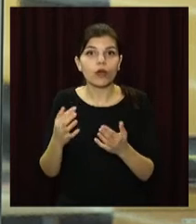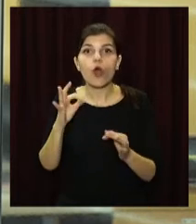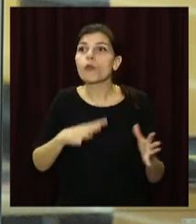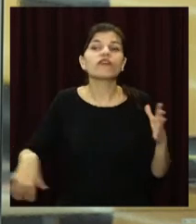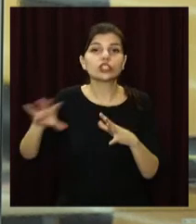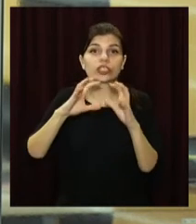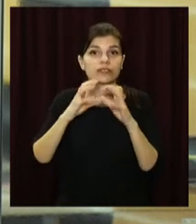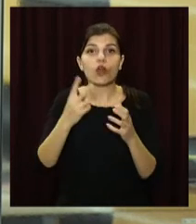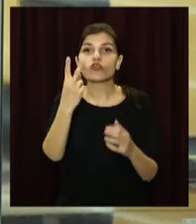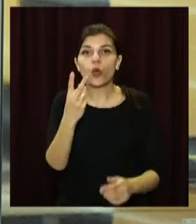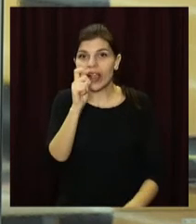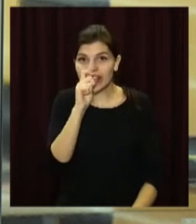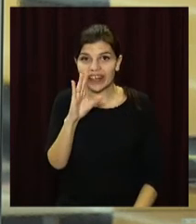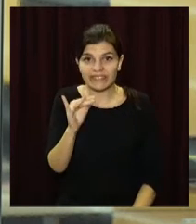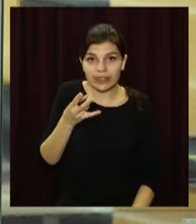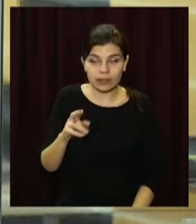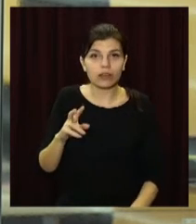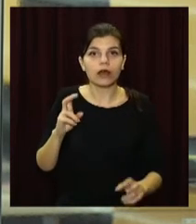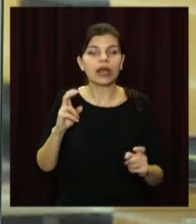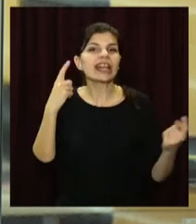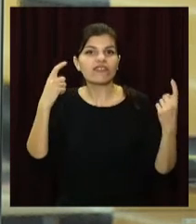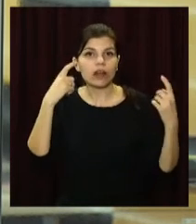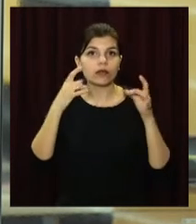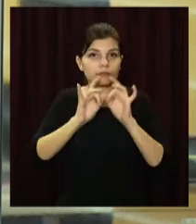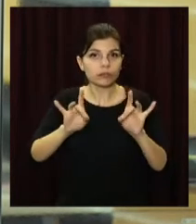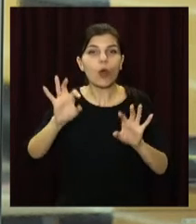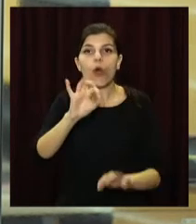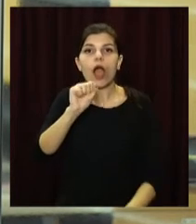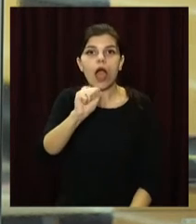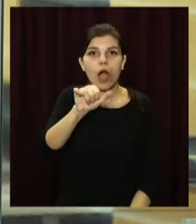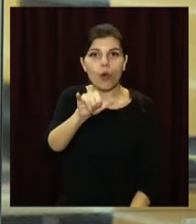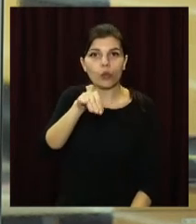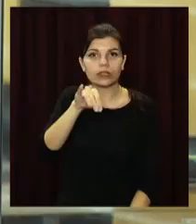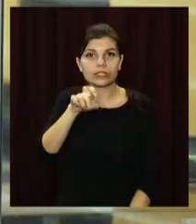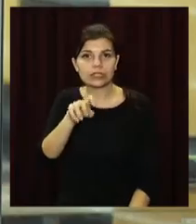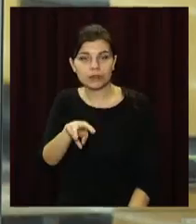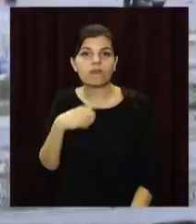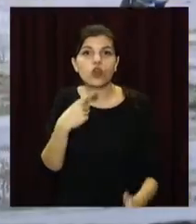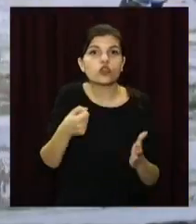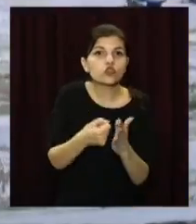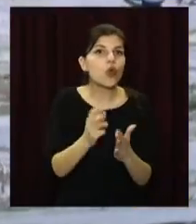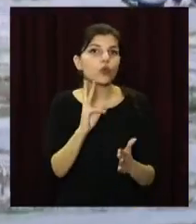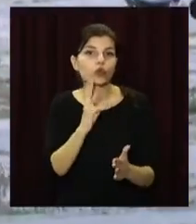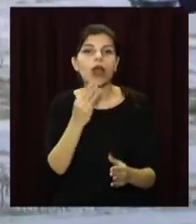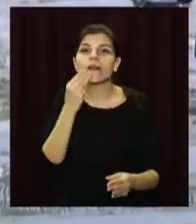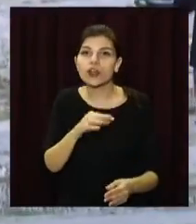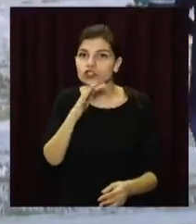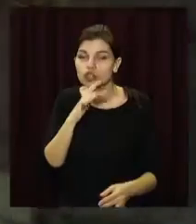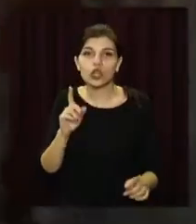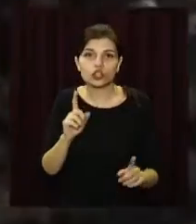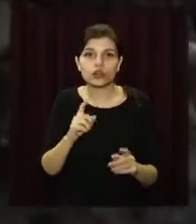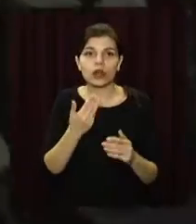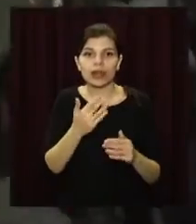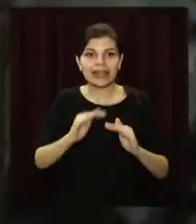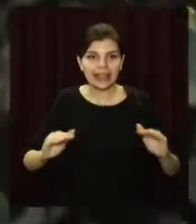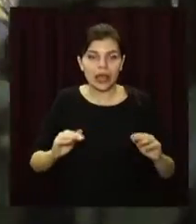світі. Друге квітня – Всесвітній день поширення інформації про аутизм. До трьох років, кажуть фахівці, найкращий час, щоб поліпшити